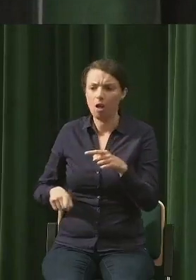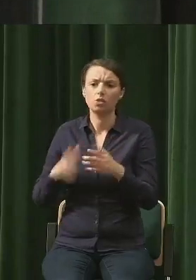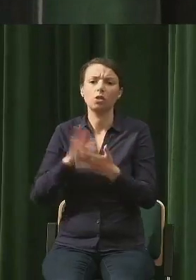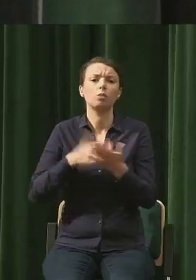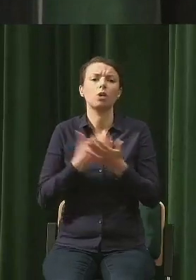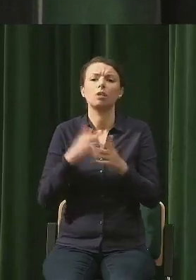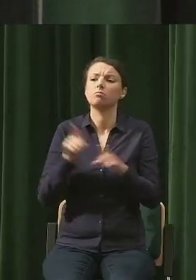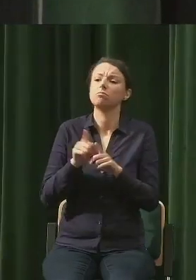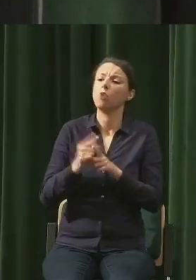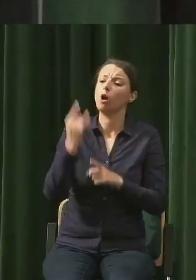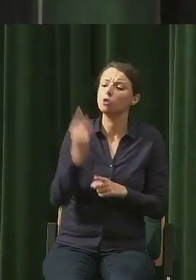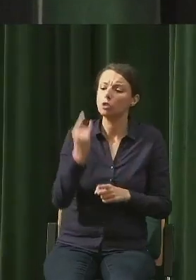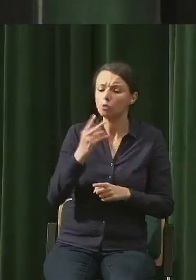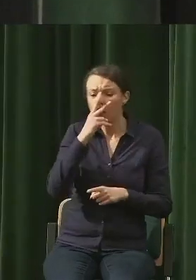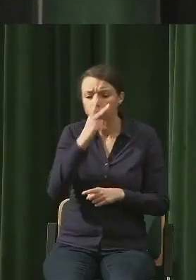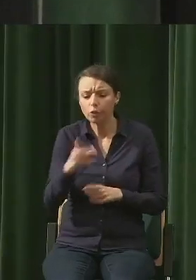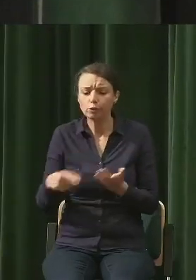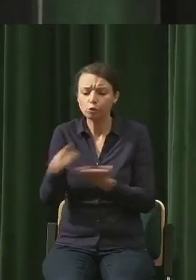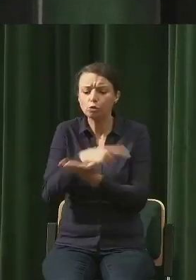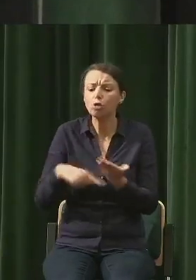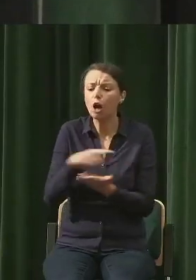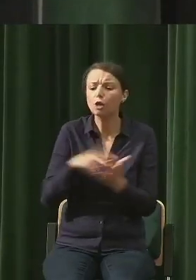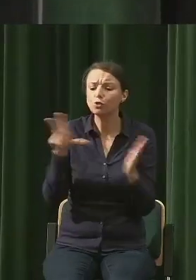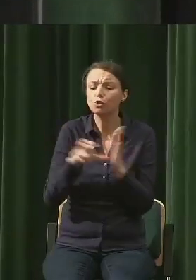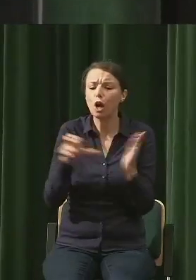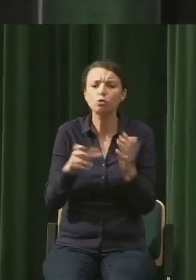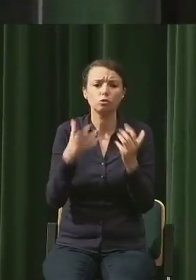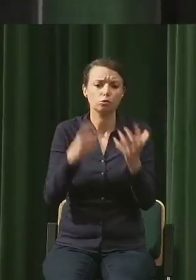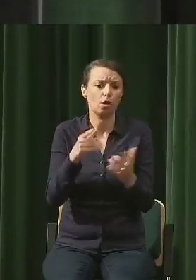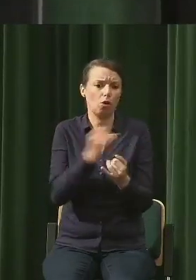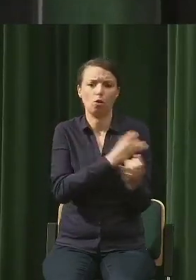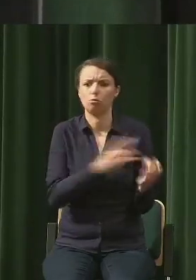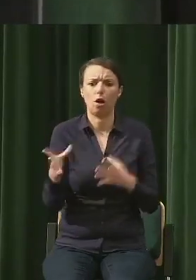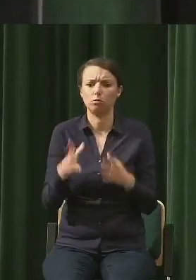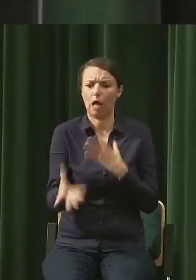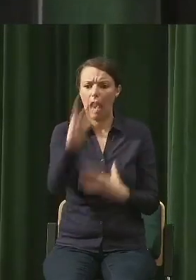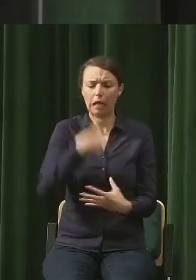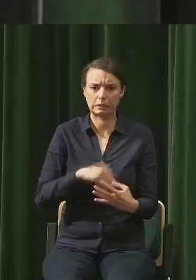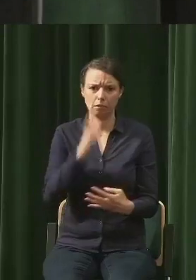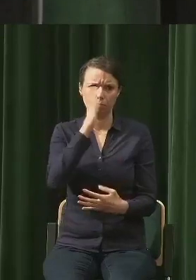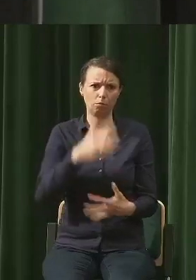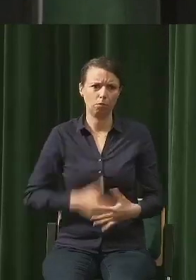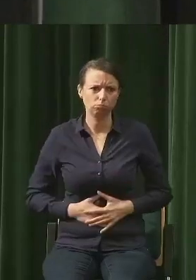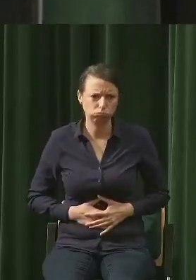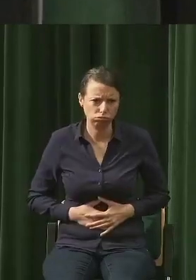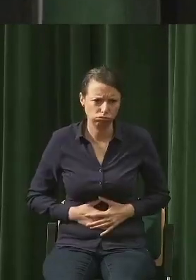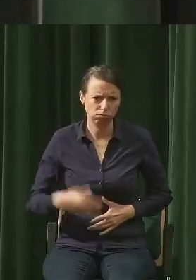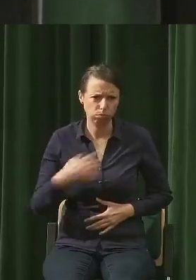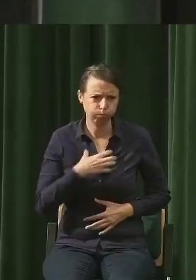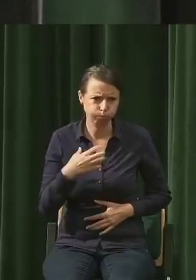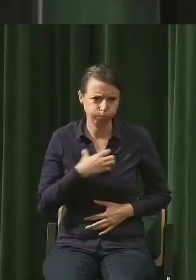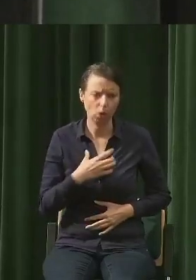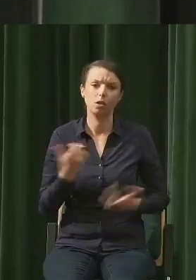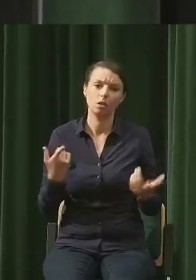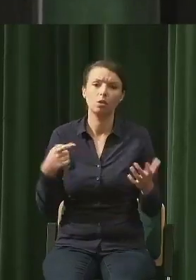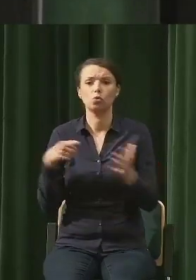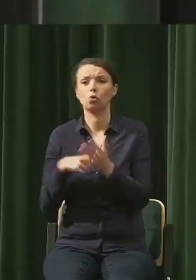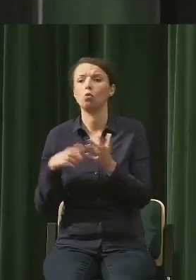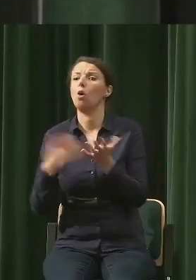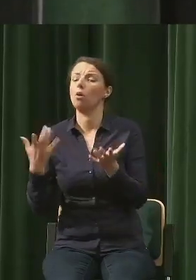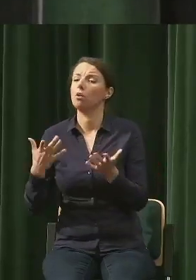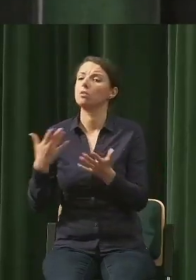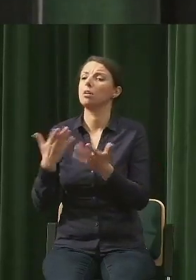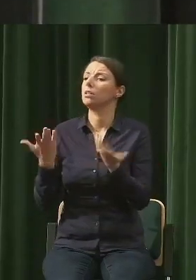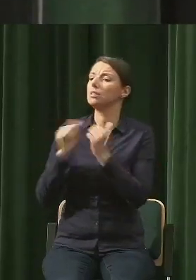całe ciasto, potem mnie brzuszek boli. No więc zadaniem rządu jest troszkę tak, jak rodziców powiedzieć zjesz tylko taki kawałeczek tego tortu dzisiaj,